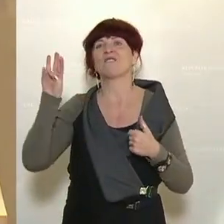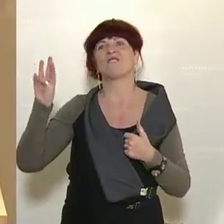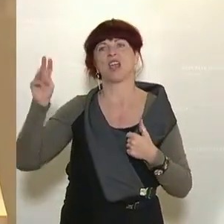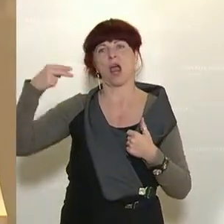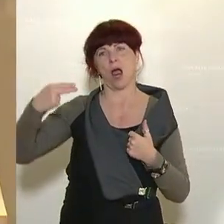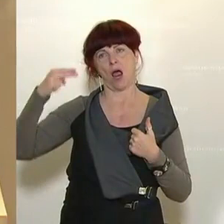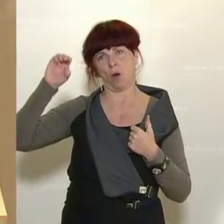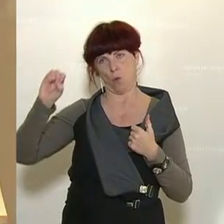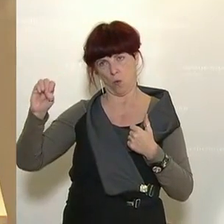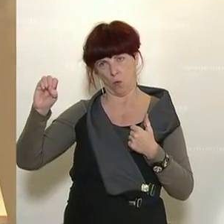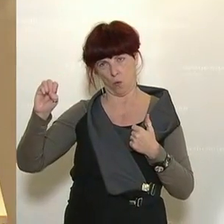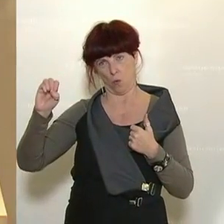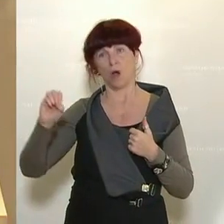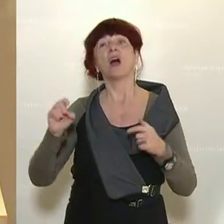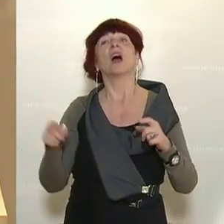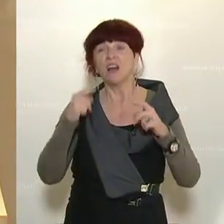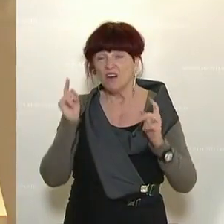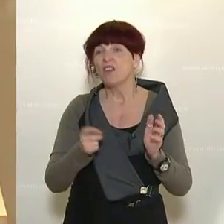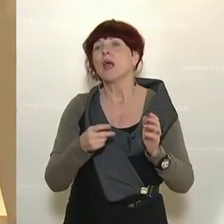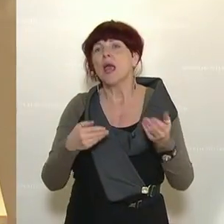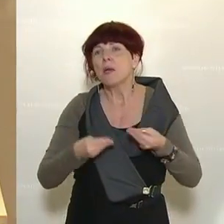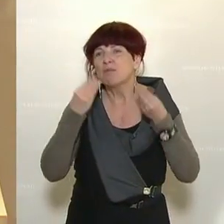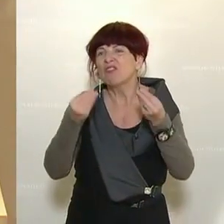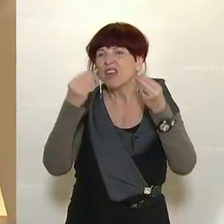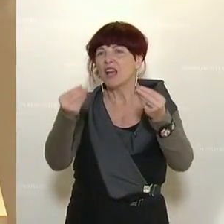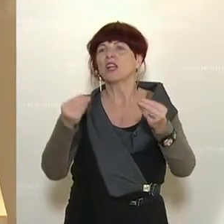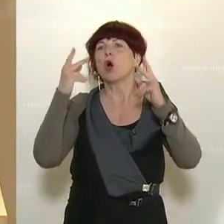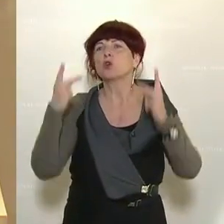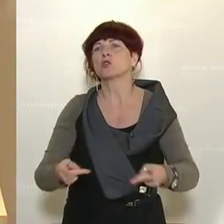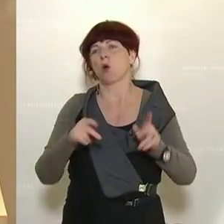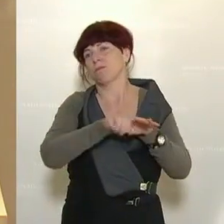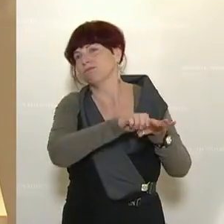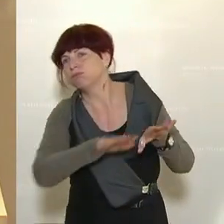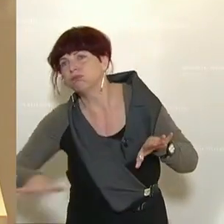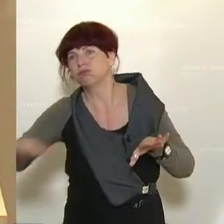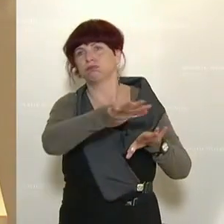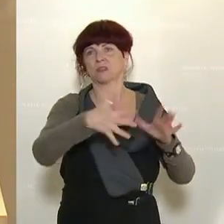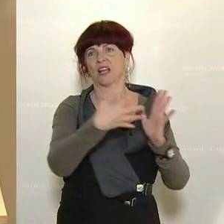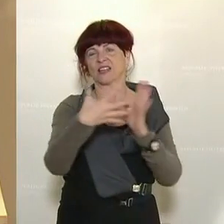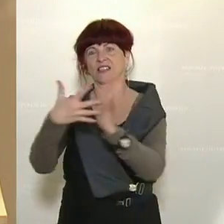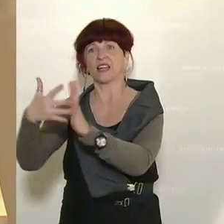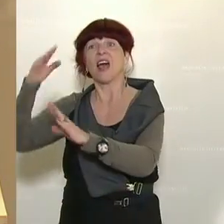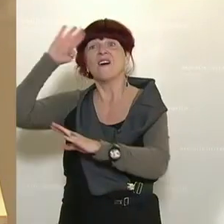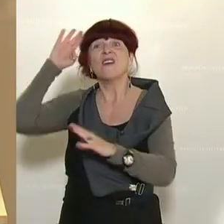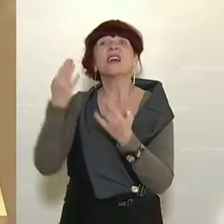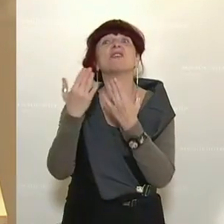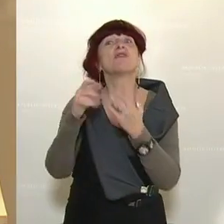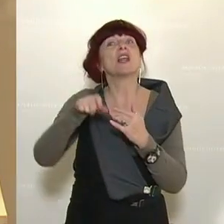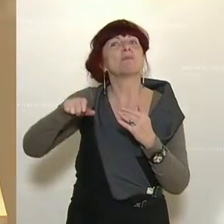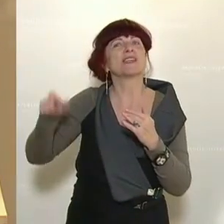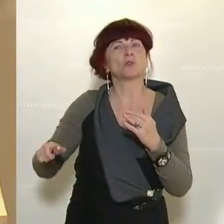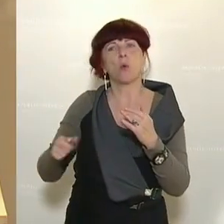Die Weltgesundheitsorganisation empfiehlt flächendeckende Tests. Nur wenn man weiß, wie viele Menschen tatsächlich das Virus in sich tragen und es damit weitergeben können,